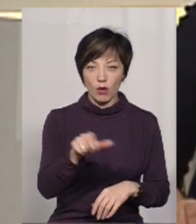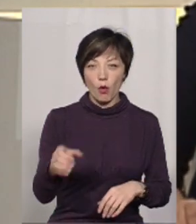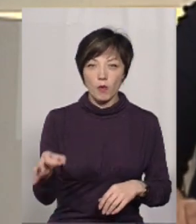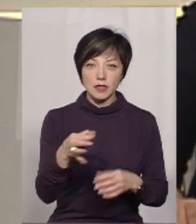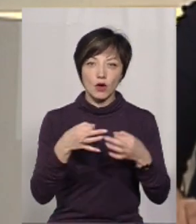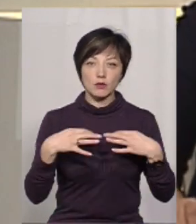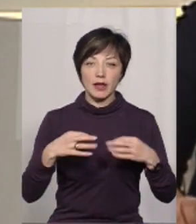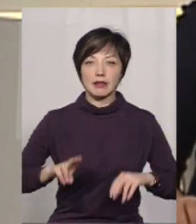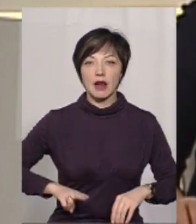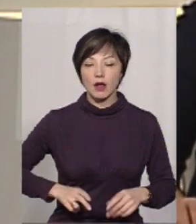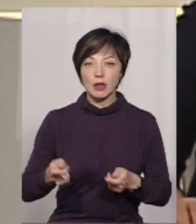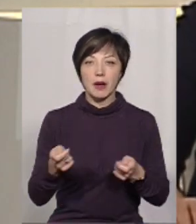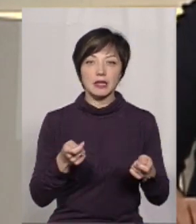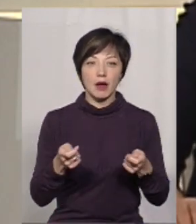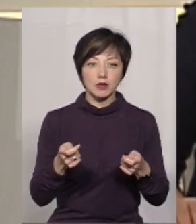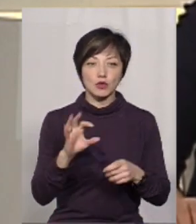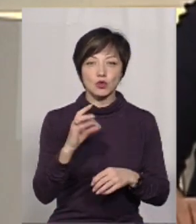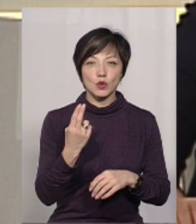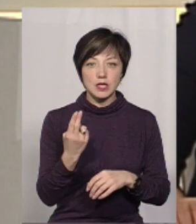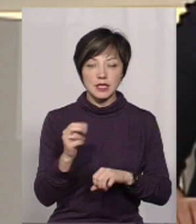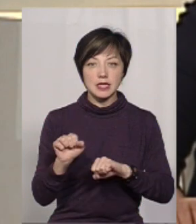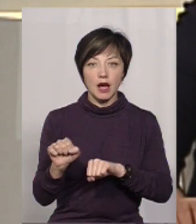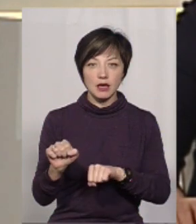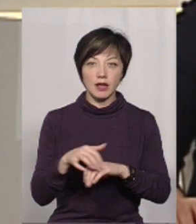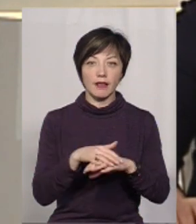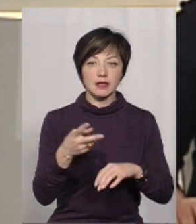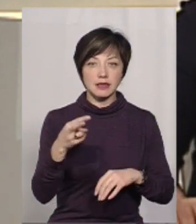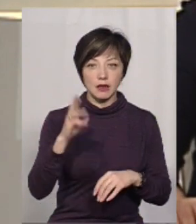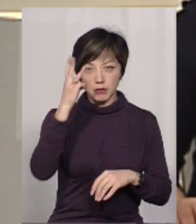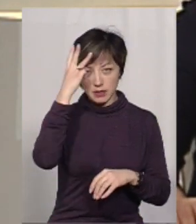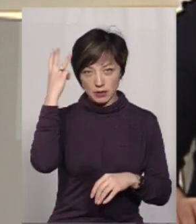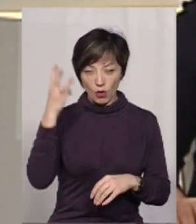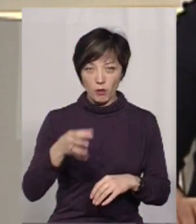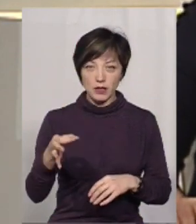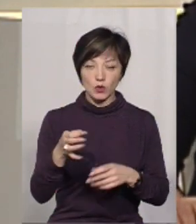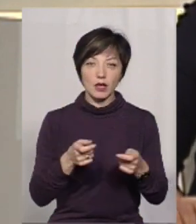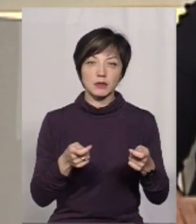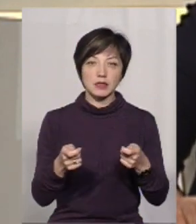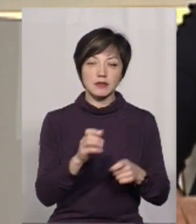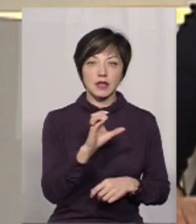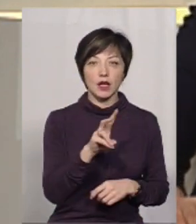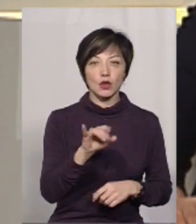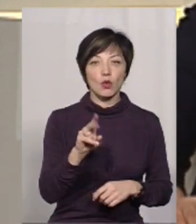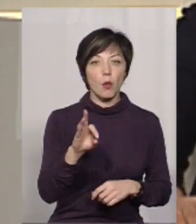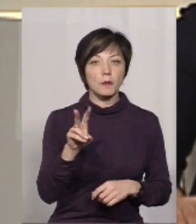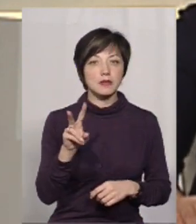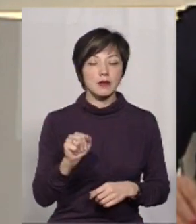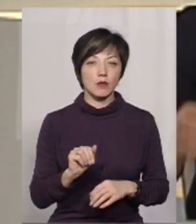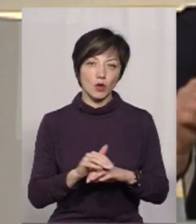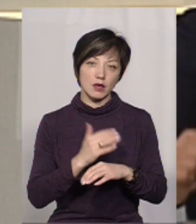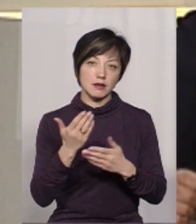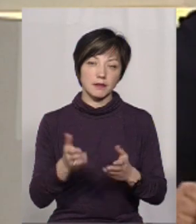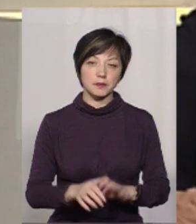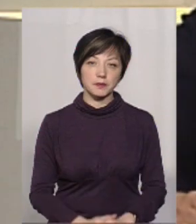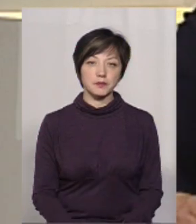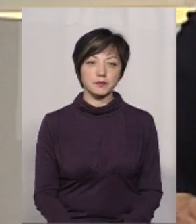Нам розповіла директор департаменту соціального захисту населення Хмельницької обласної державної адміністрації Світлана Лукомська. Будь